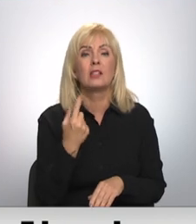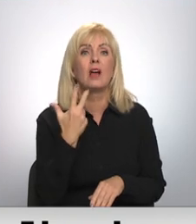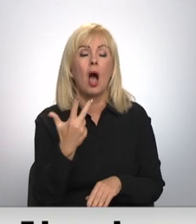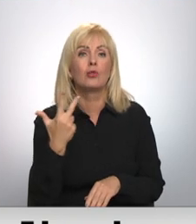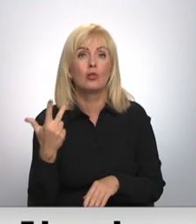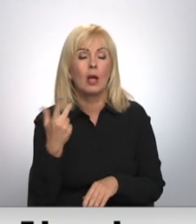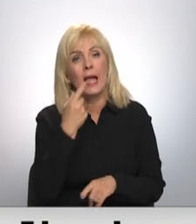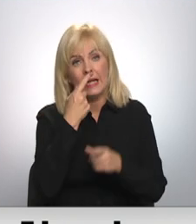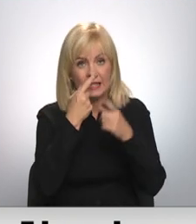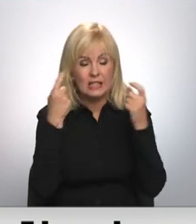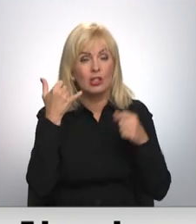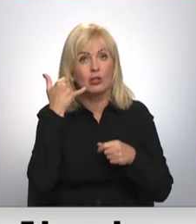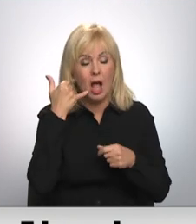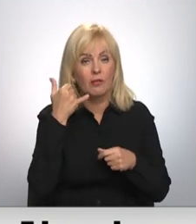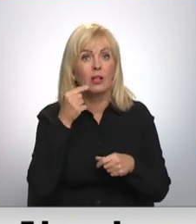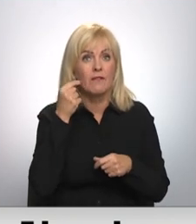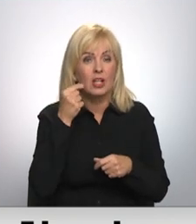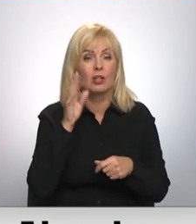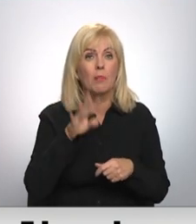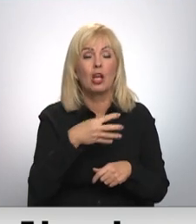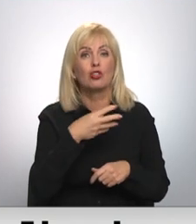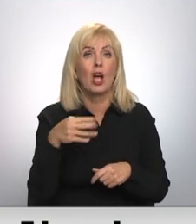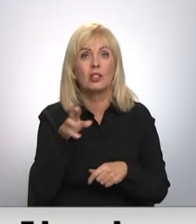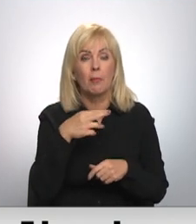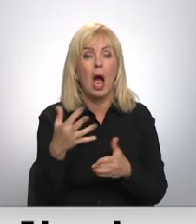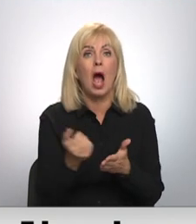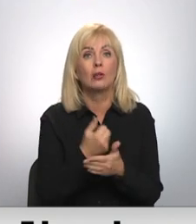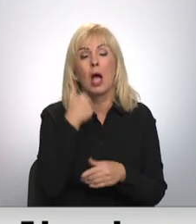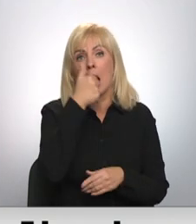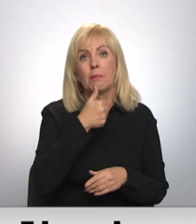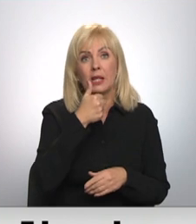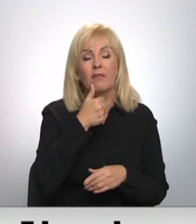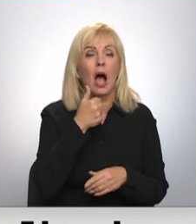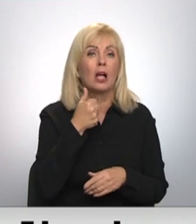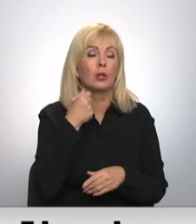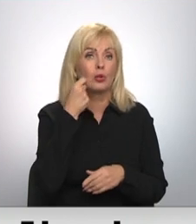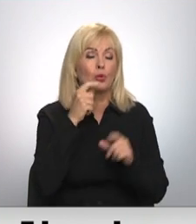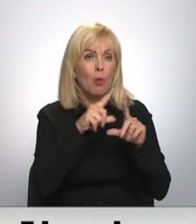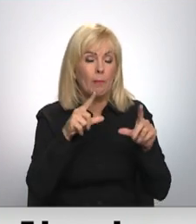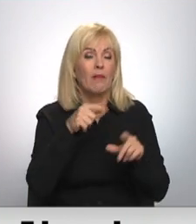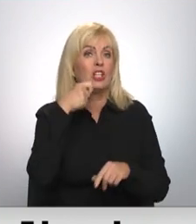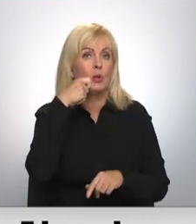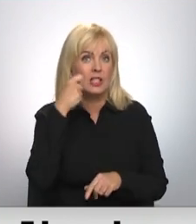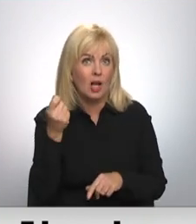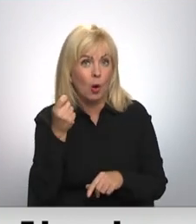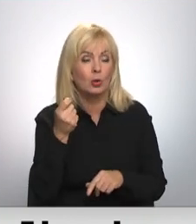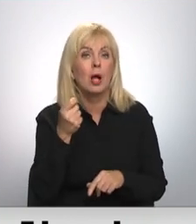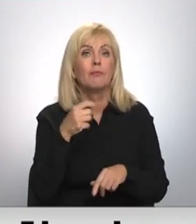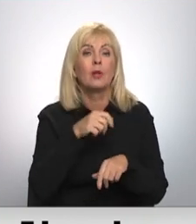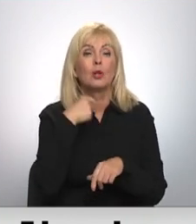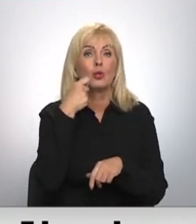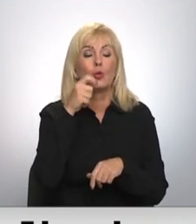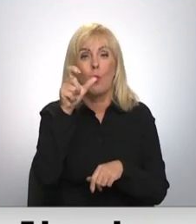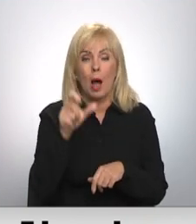izziņas telefonu. Vīrietis par gandrīz 400 eiro atrada privātu klīniku, kur zobstika izrauc. Tikmēr paši zobārsti